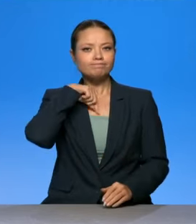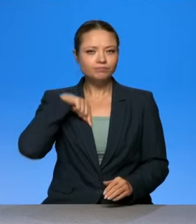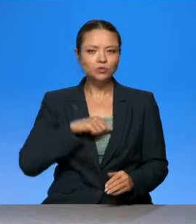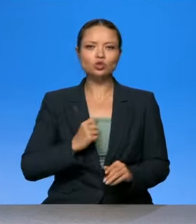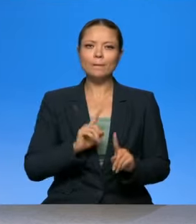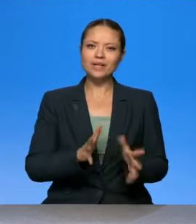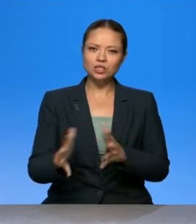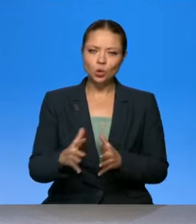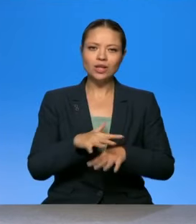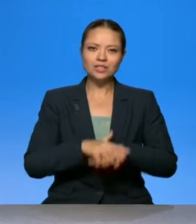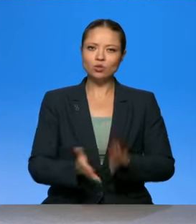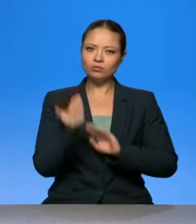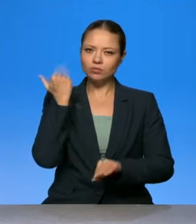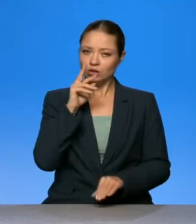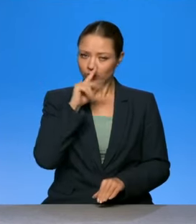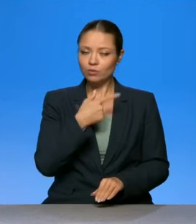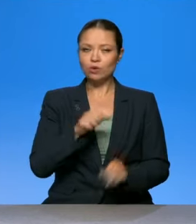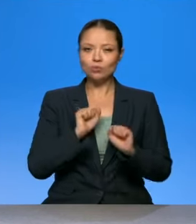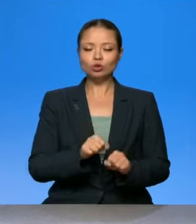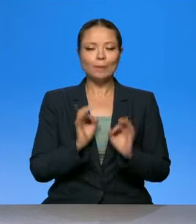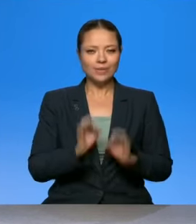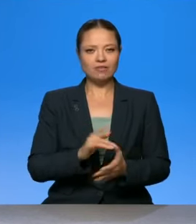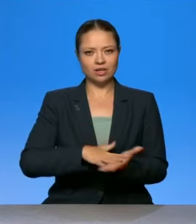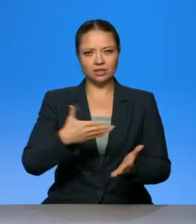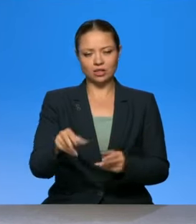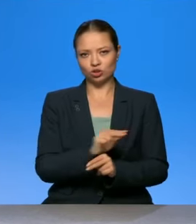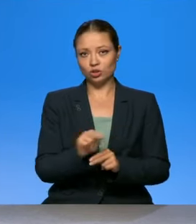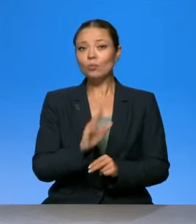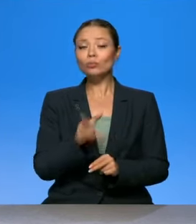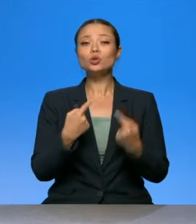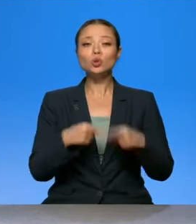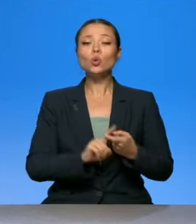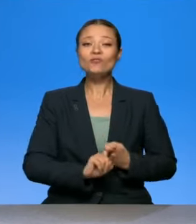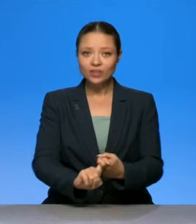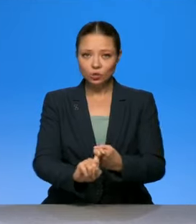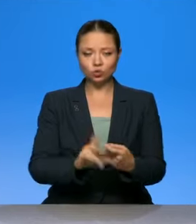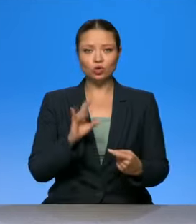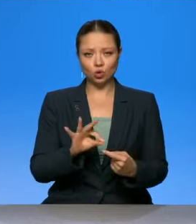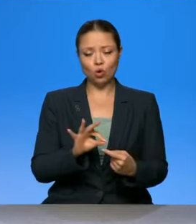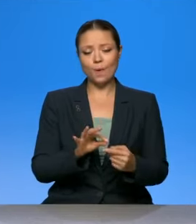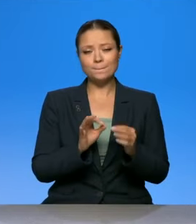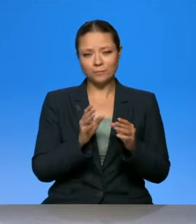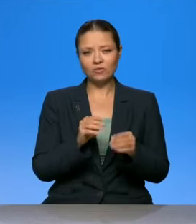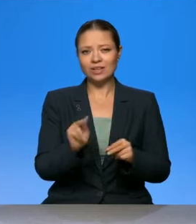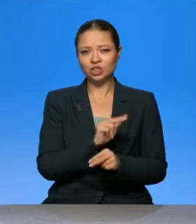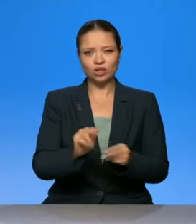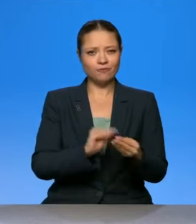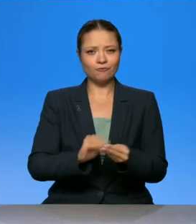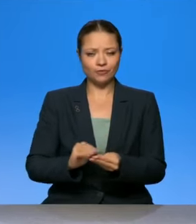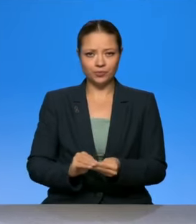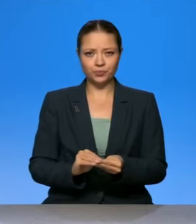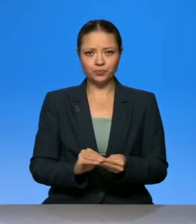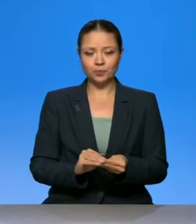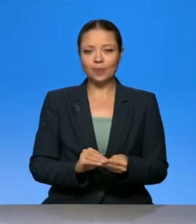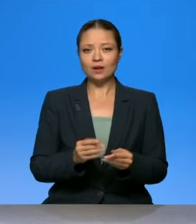ошибок сейчас мы можем грамотно лечить дальнейшее. Будет другой вирус, но механизм почти одинаковый. Может меняться по-другому, но типа такая